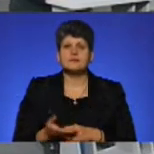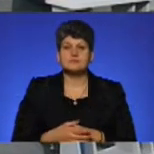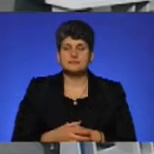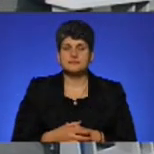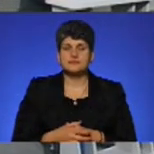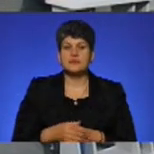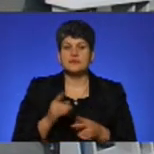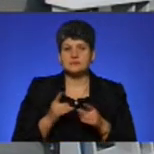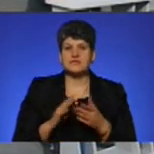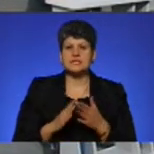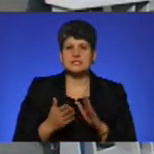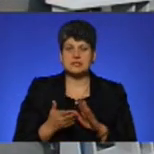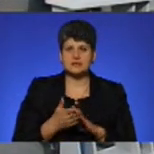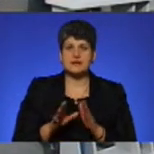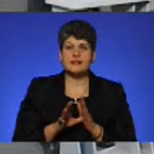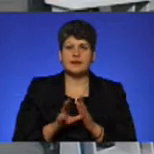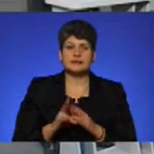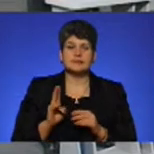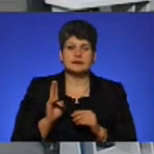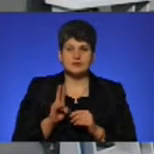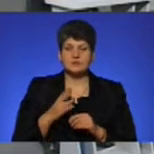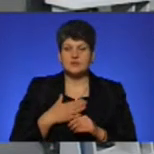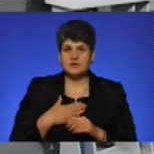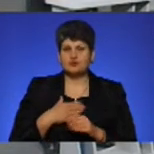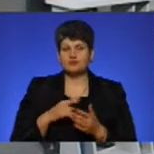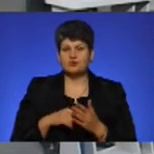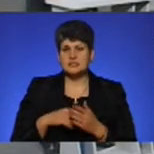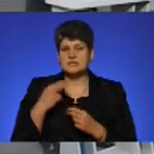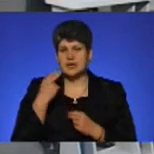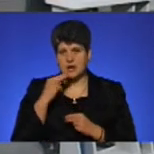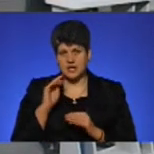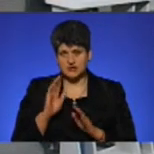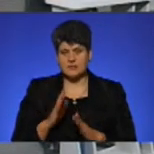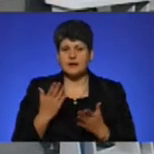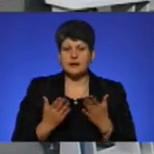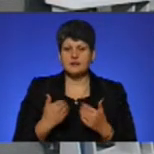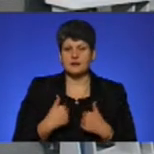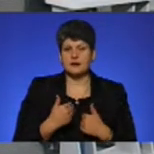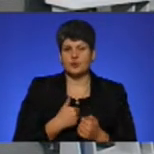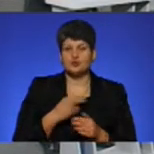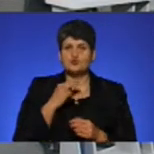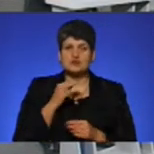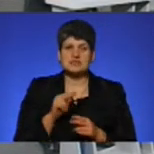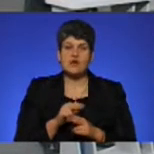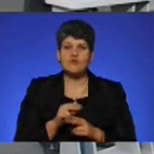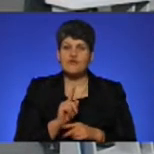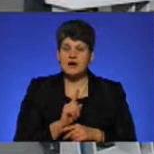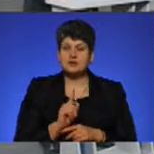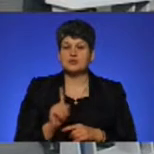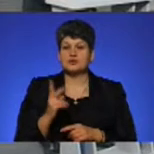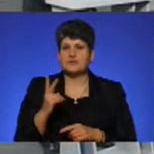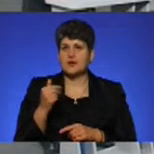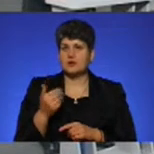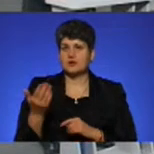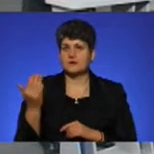Насправді, ситуація з електротранспортом в нашому місті дещо краще, але я хочу зауважити, що буквально ще 2 роки